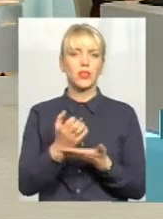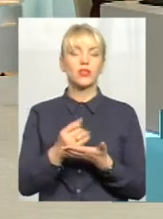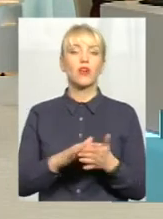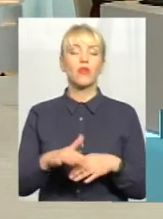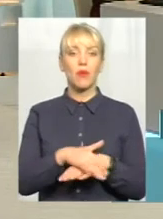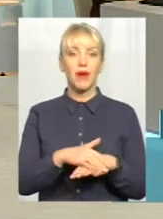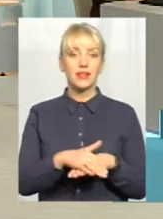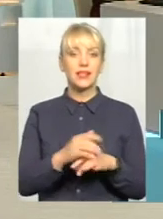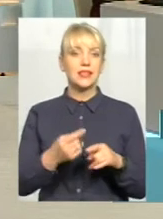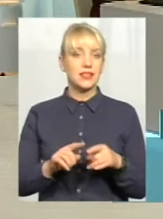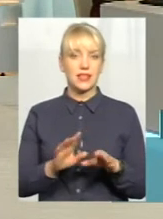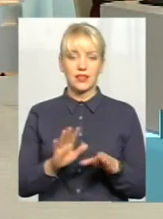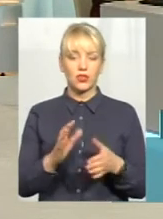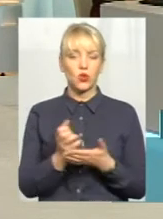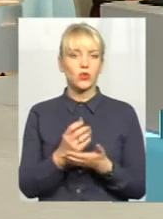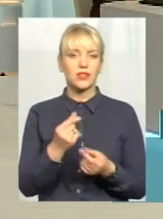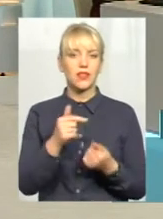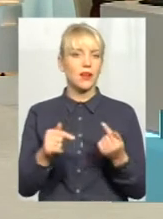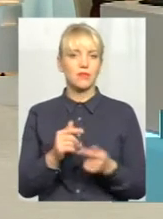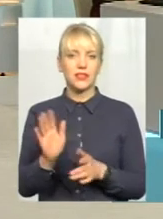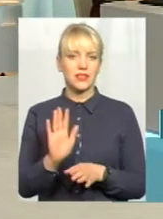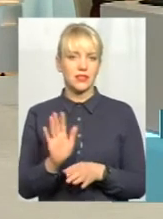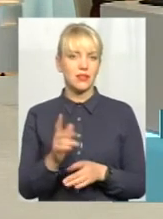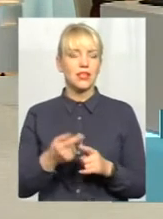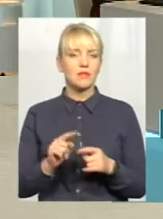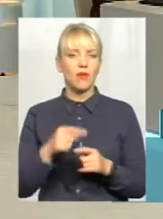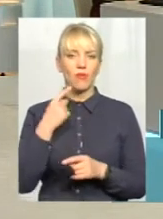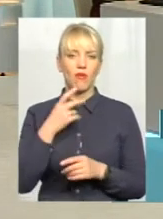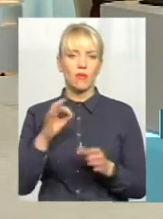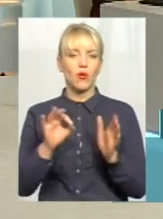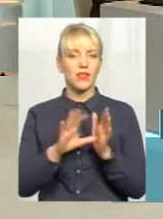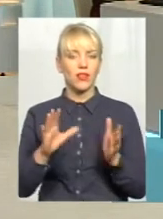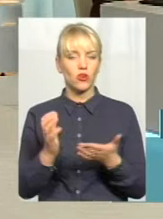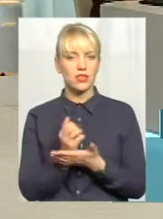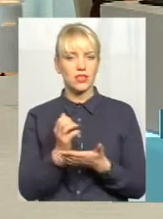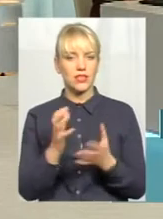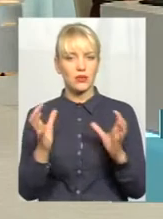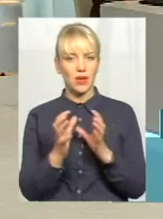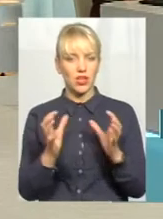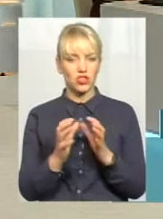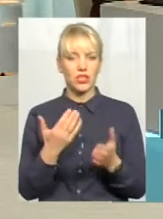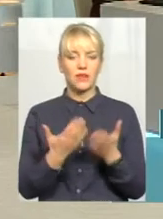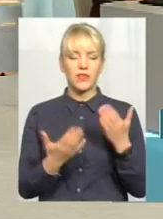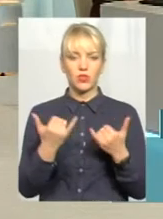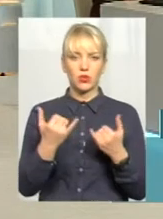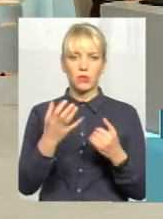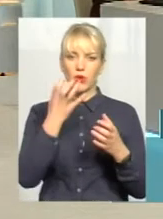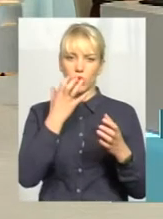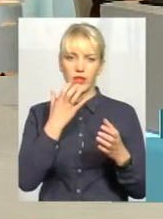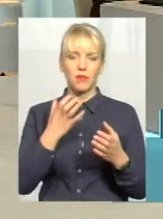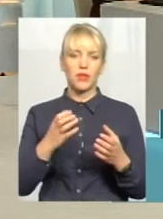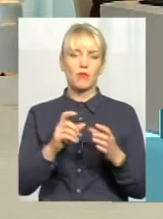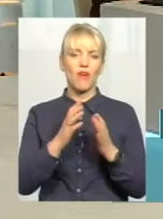дохід – це ми не будуємо бізнес. Мова йде про енергозбереження. Якщо ми сьогодні утеплюємо велику школу,